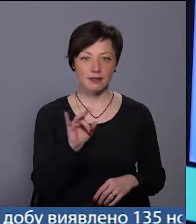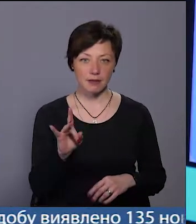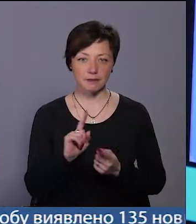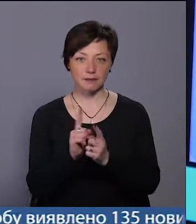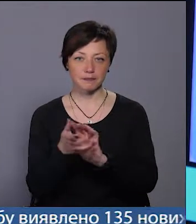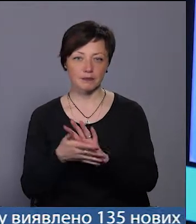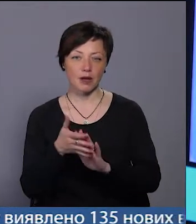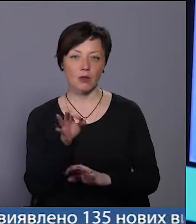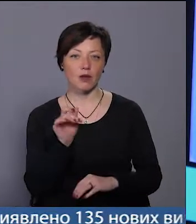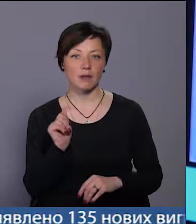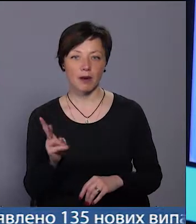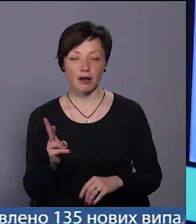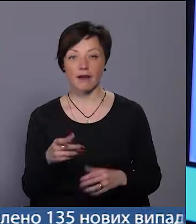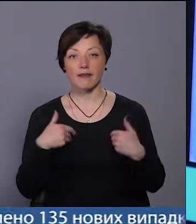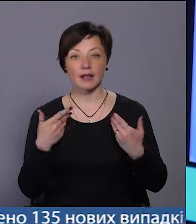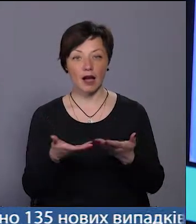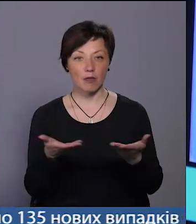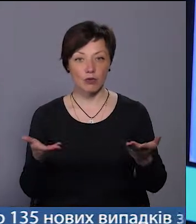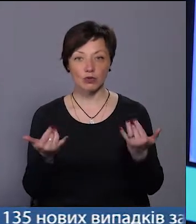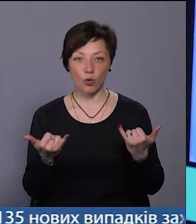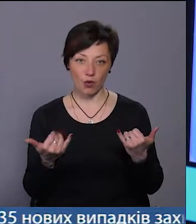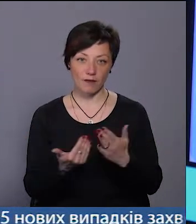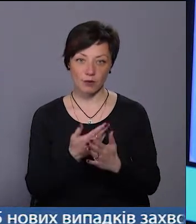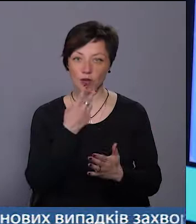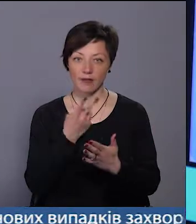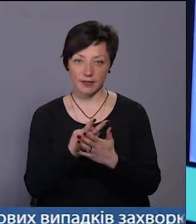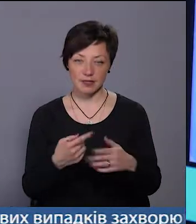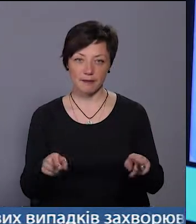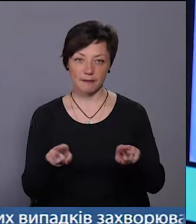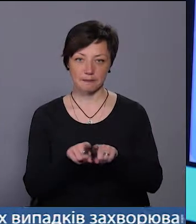мову прикладає Ольга Рибак. Вітаємо. Сьогодні у випуску дивіться.